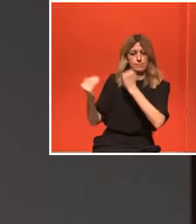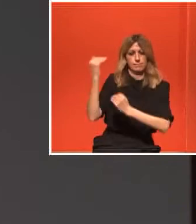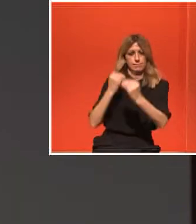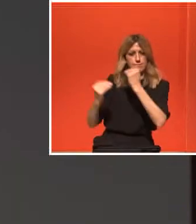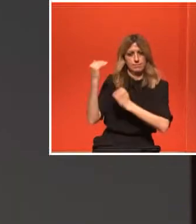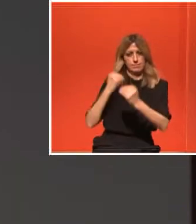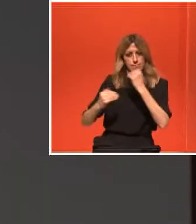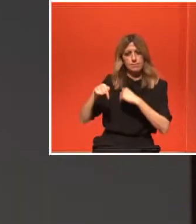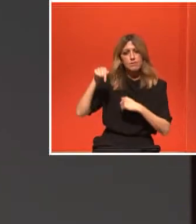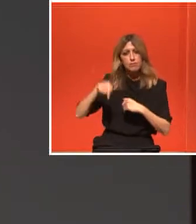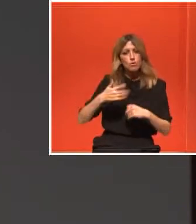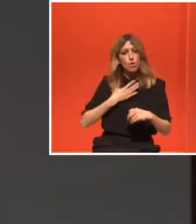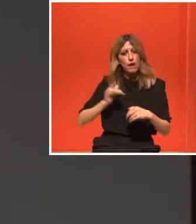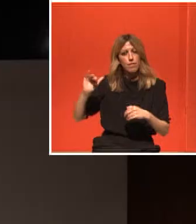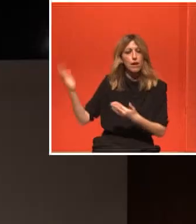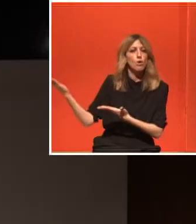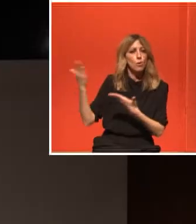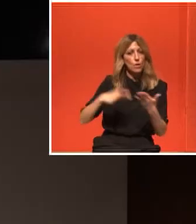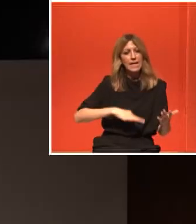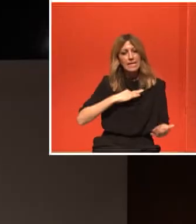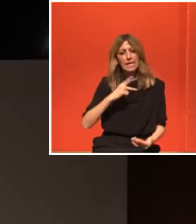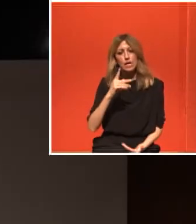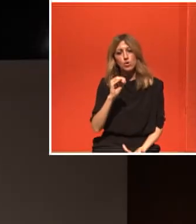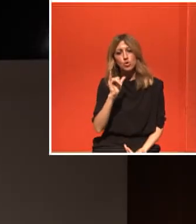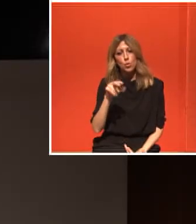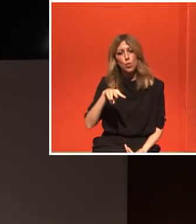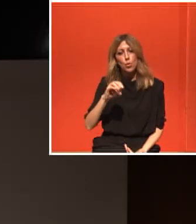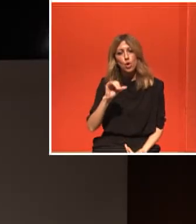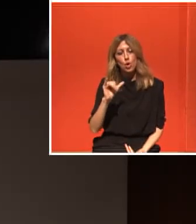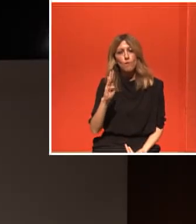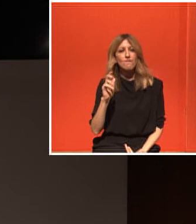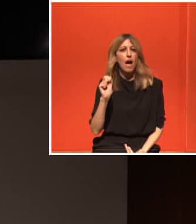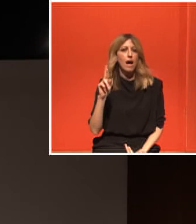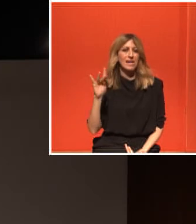Κουλουβάρη να διαχειριστεί πλέον τις ερωτήσεις και μαζί